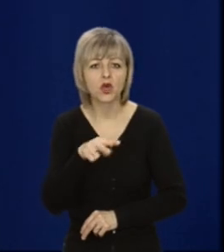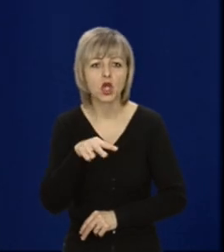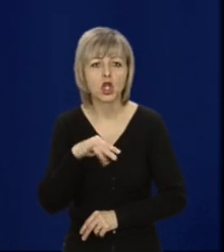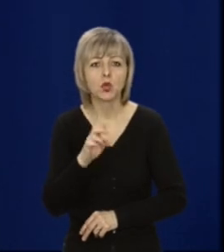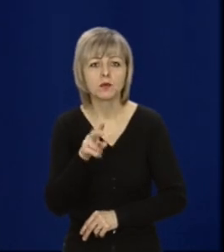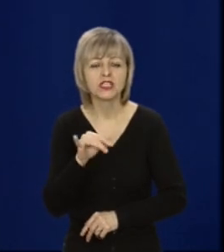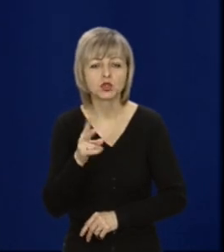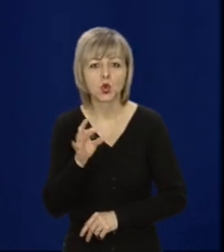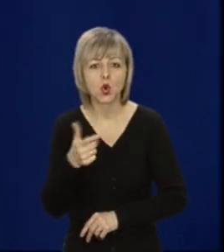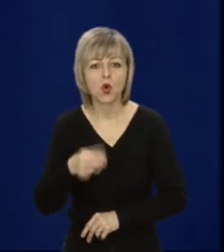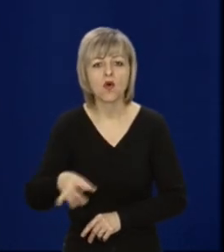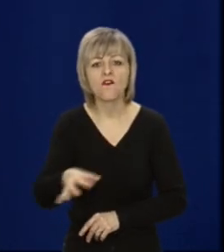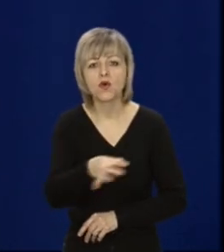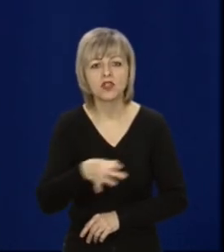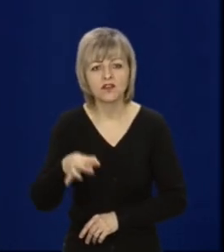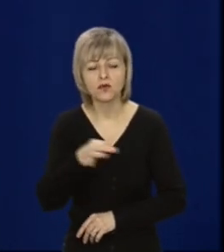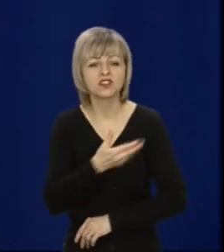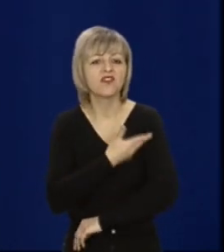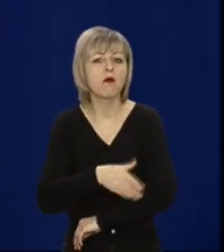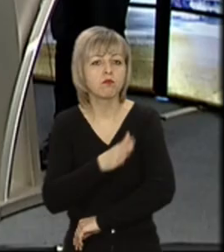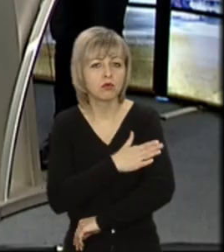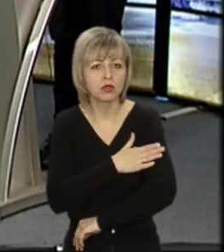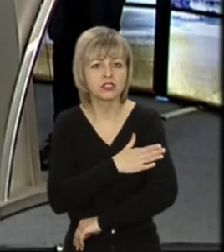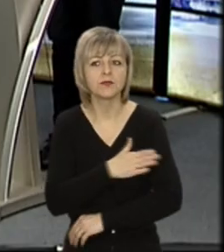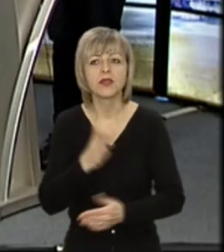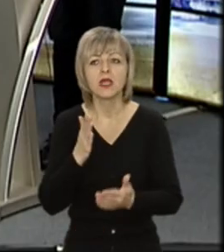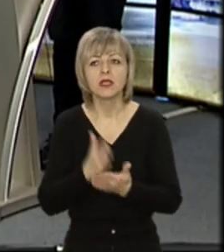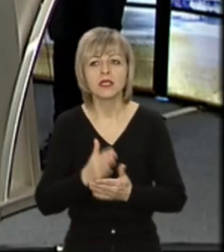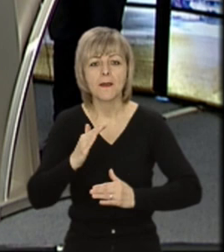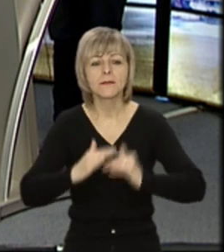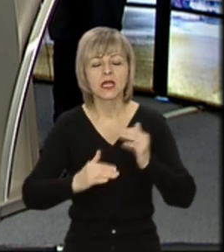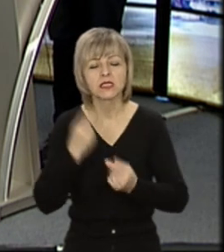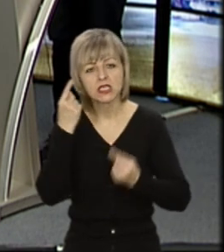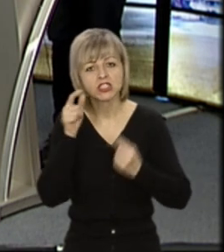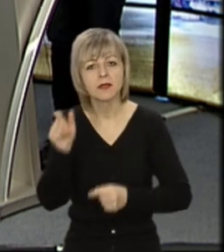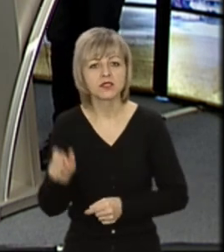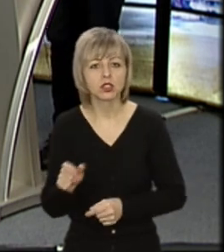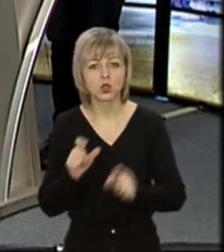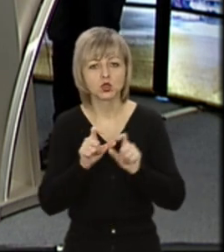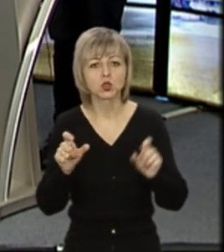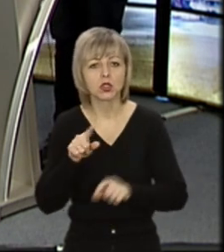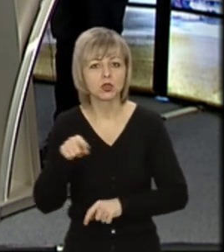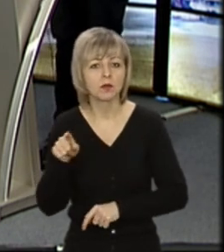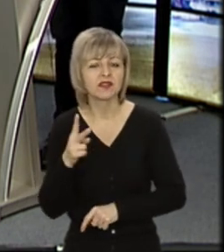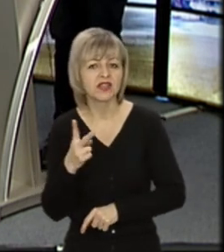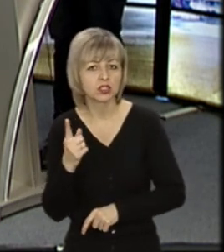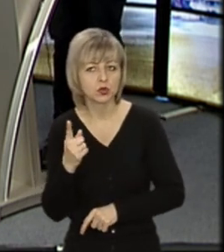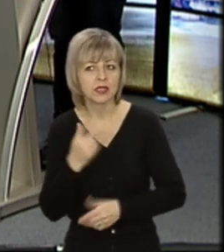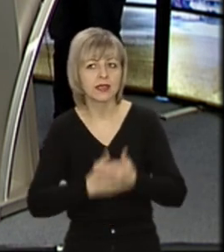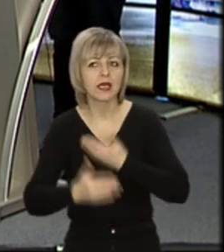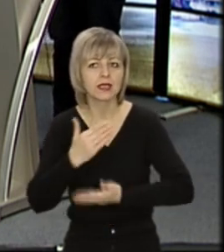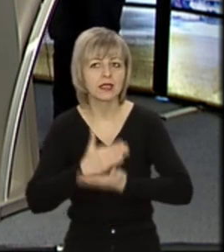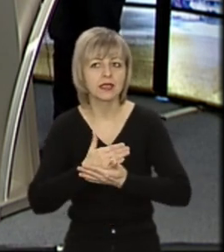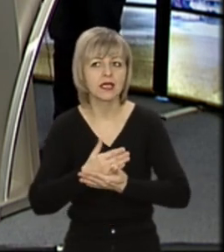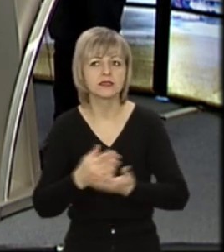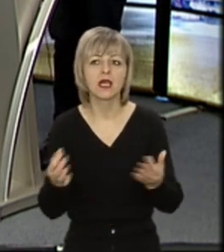Люблінського воєводства Республіки Польща. У студії присутня Надія Зубль, практичний психолог Луцької гімназії номер 21. На сам кінець,